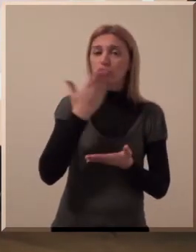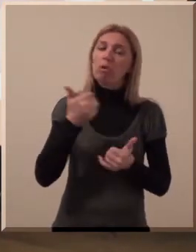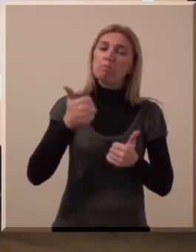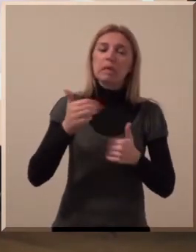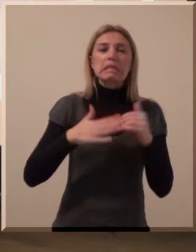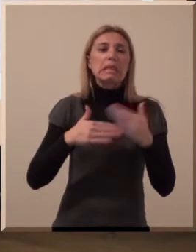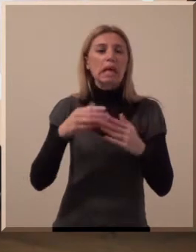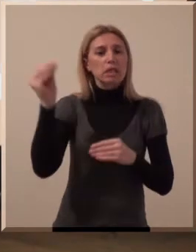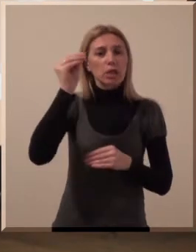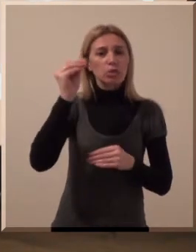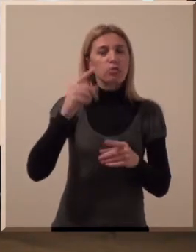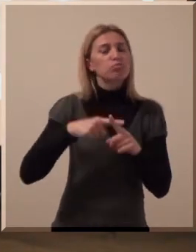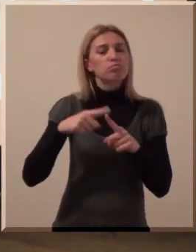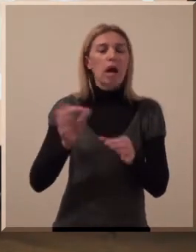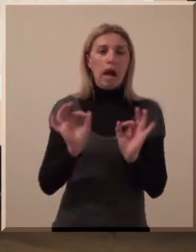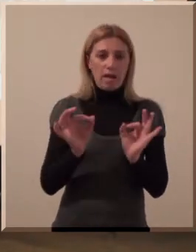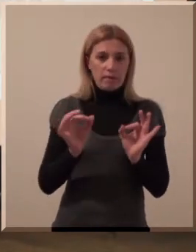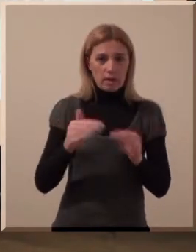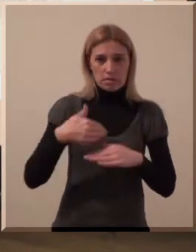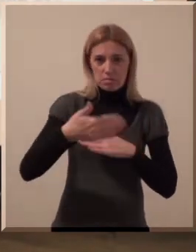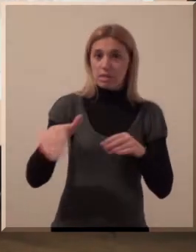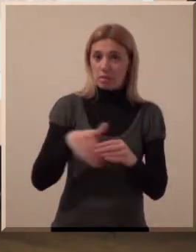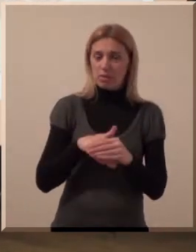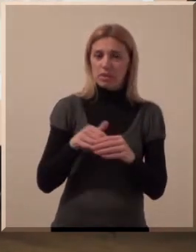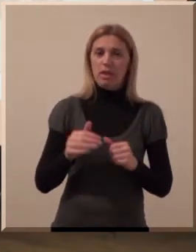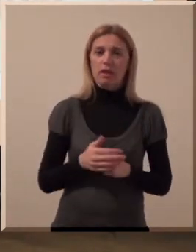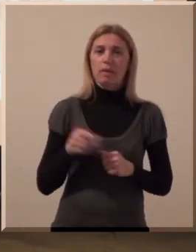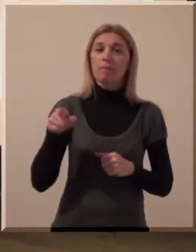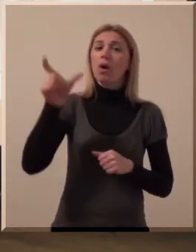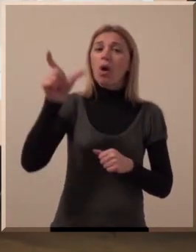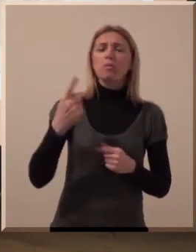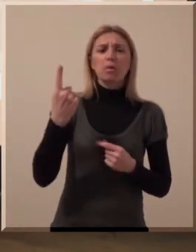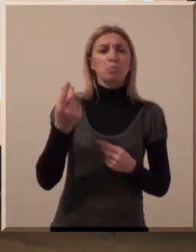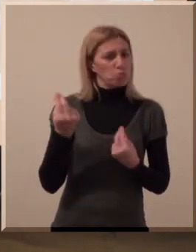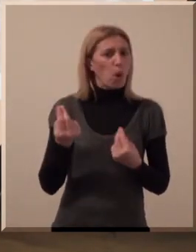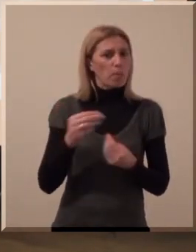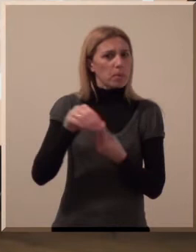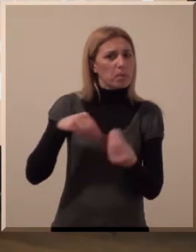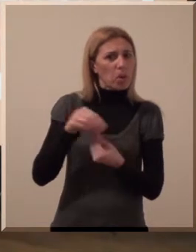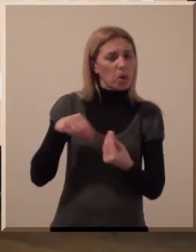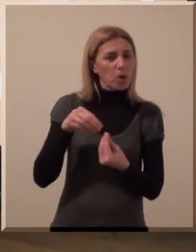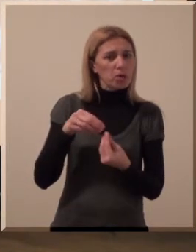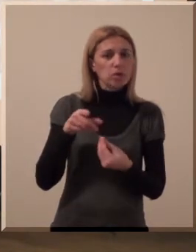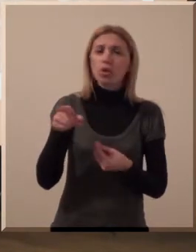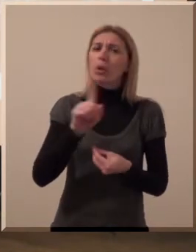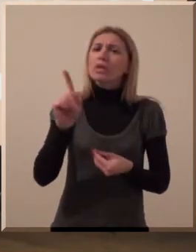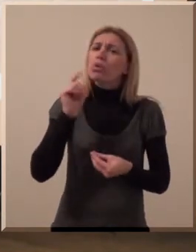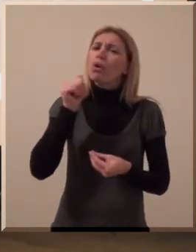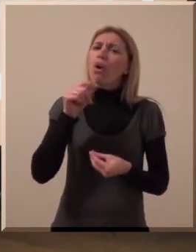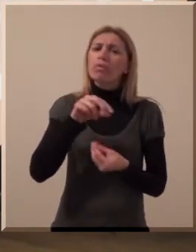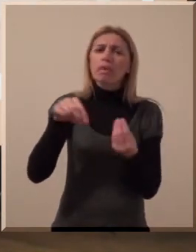da završi neku srednju školu ili zanetski kurs kako bi imao kvalifikacije za poslenje. On potiči za jedne